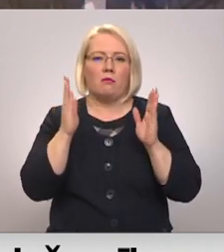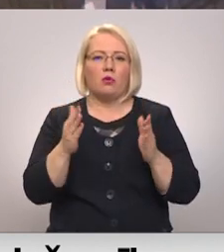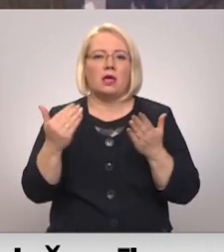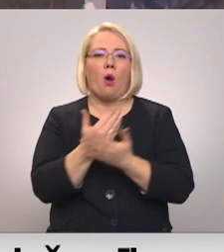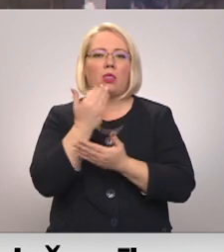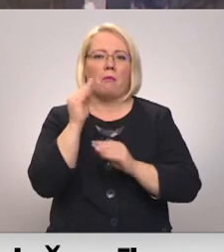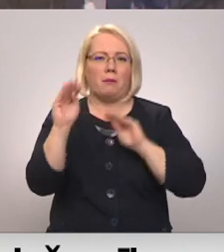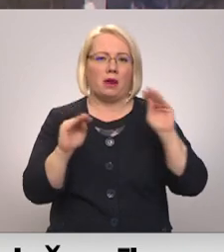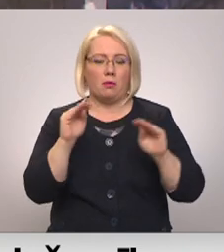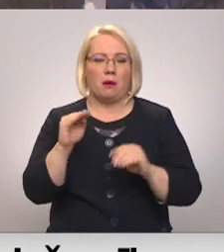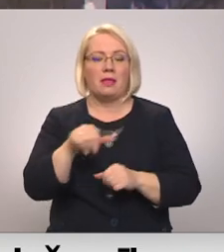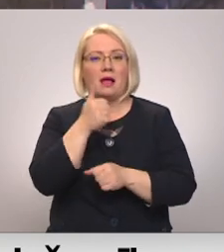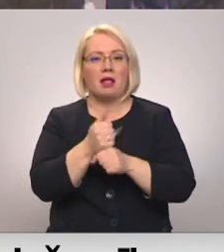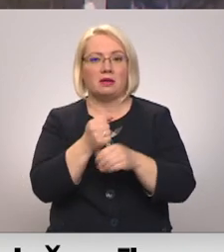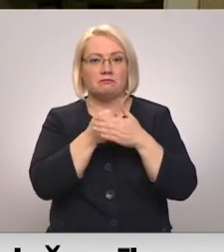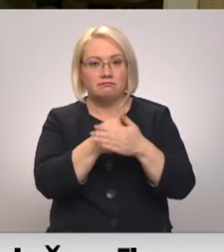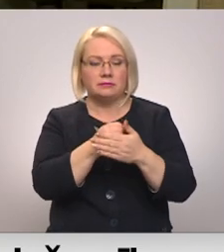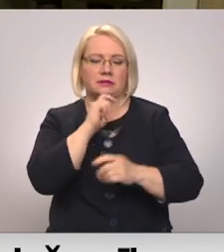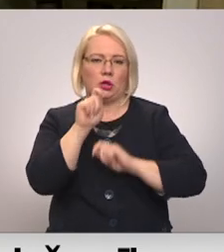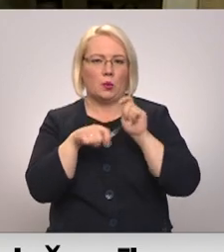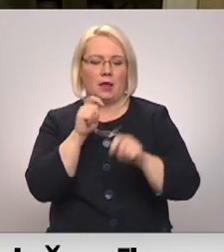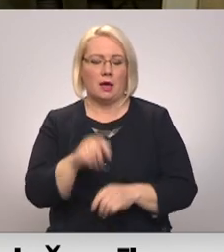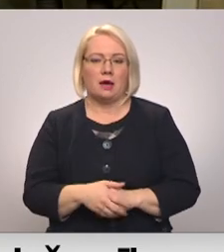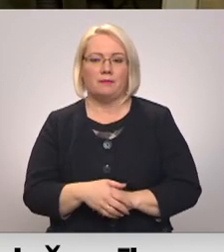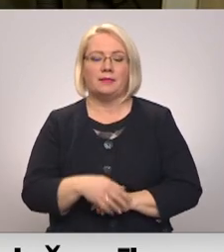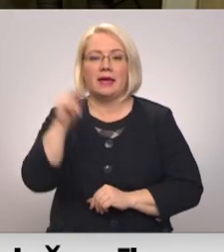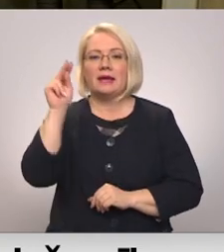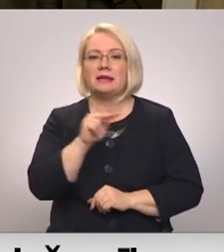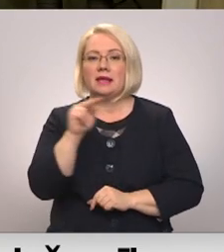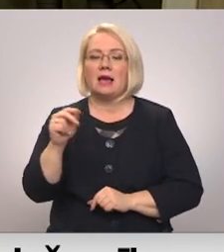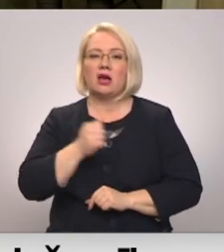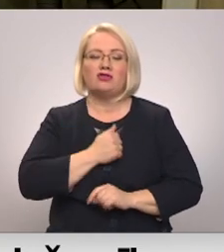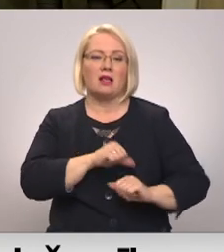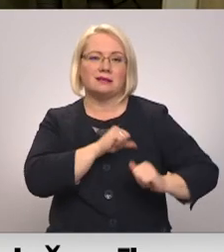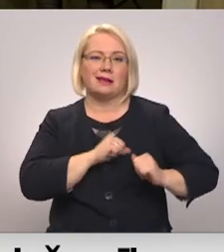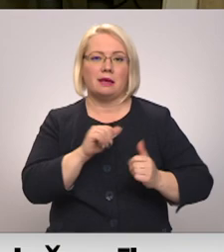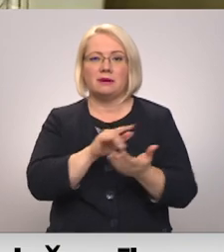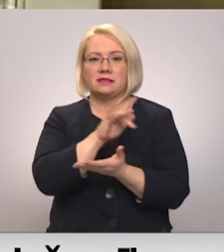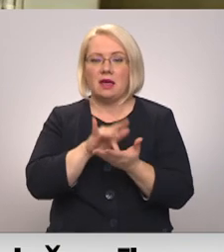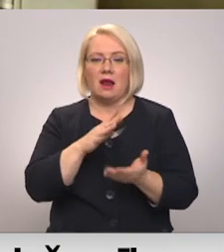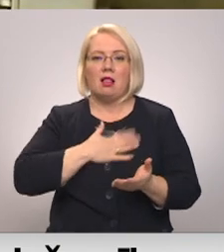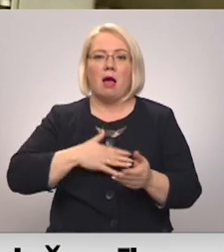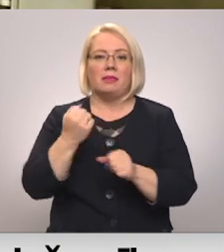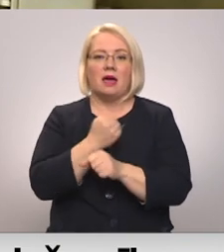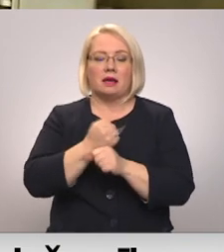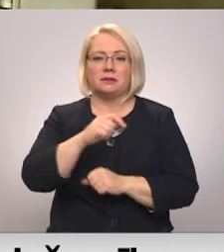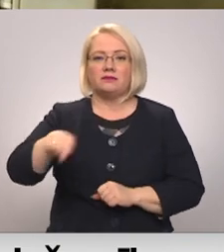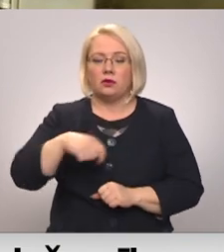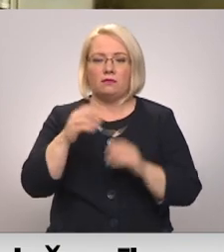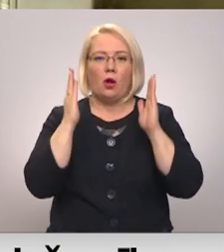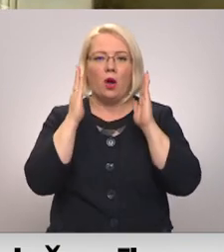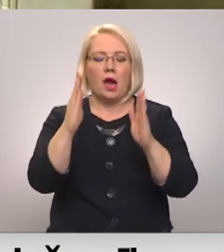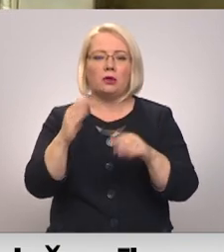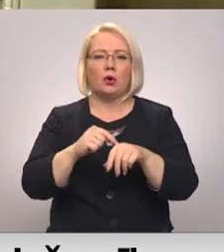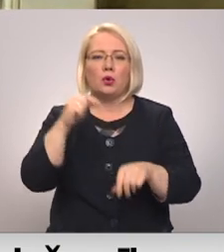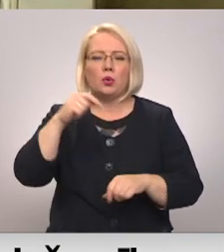galvenais atbalsts ir ziedotāji. Kristīgās žēlsardības centra labdarības virtuvē Valmierā jau gaitenie jūtama